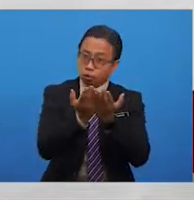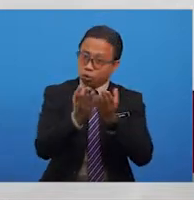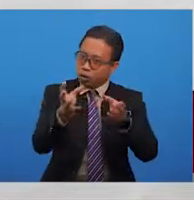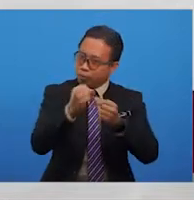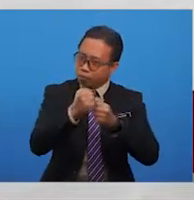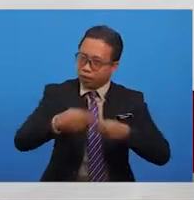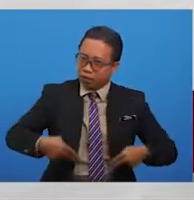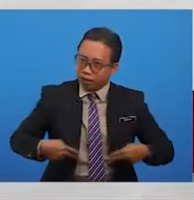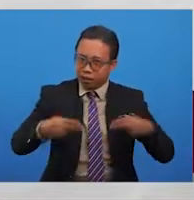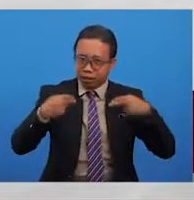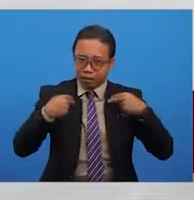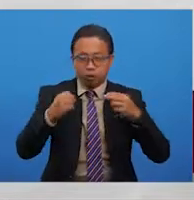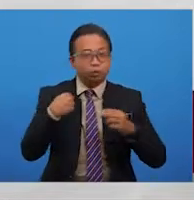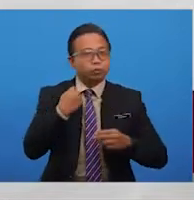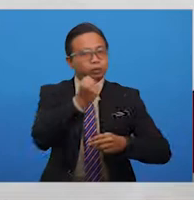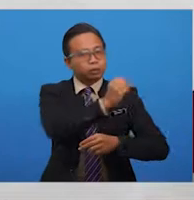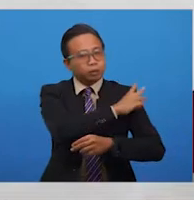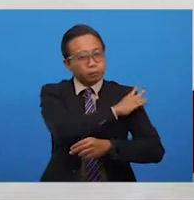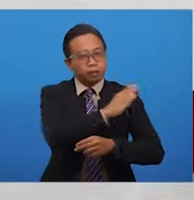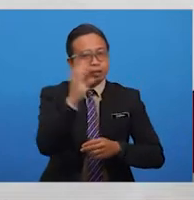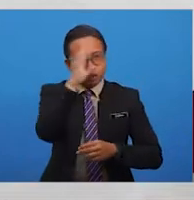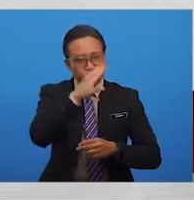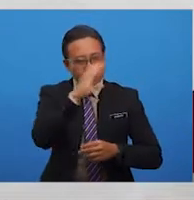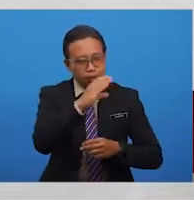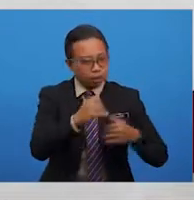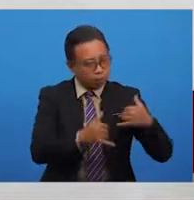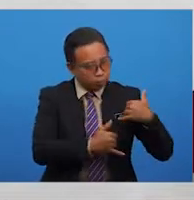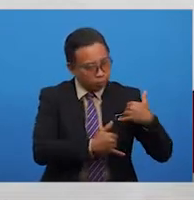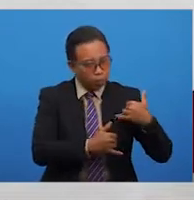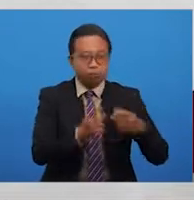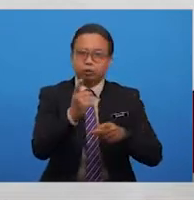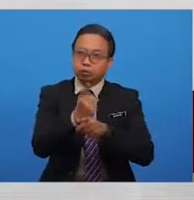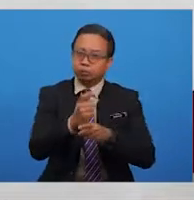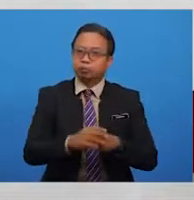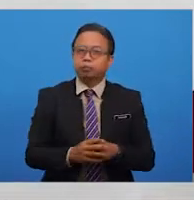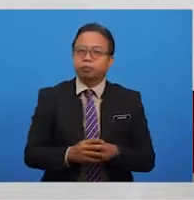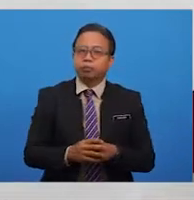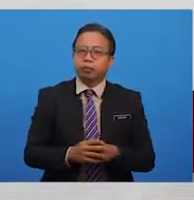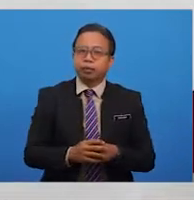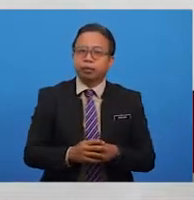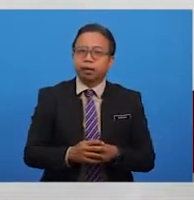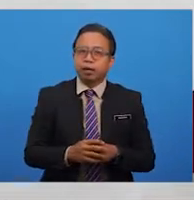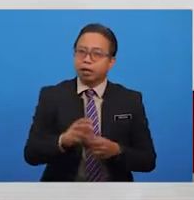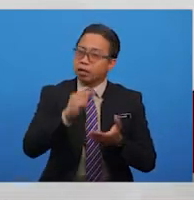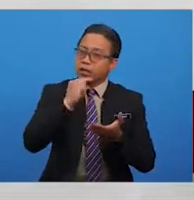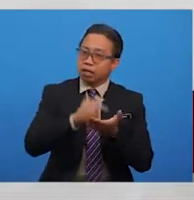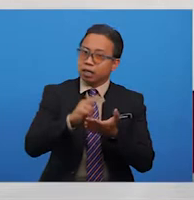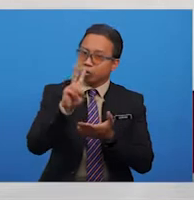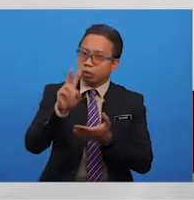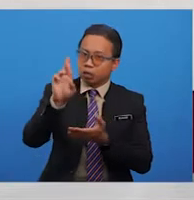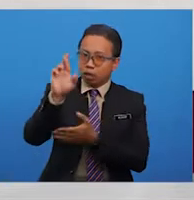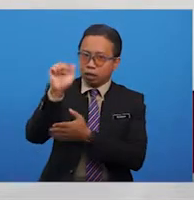menikmati kehidupan sambil mencari-cari pahlawan sejati. Nilai kedua ialah nilai